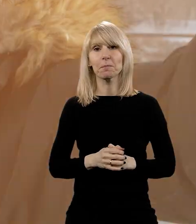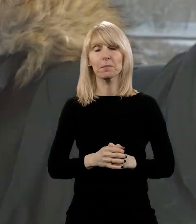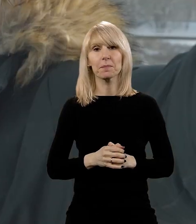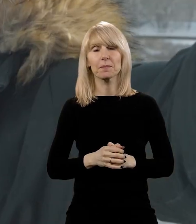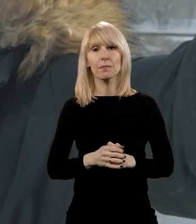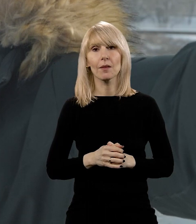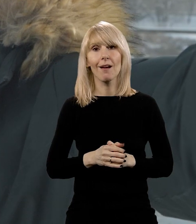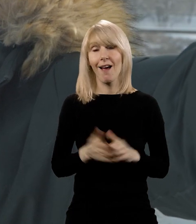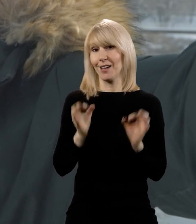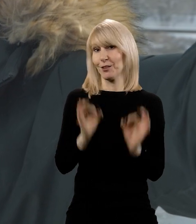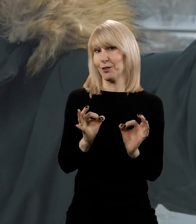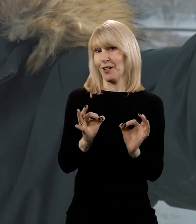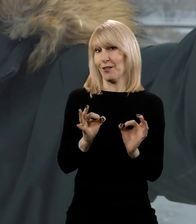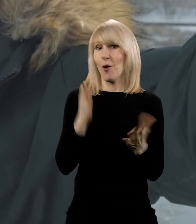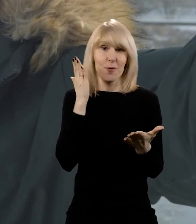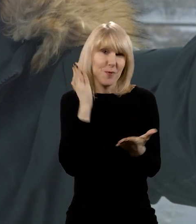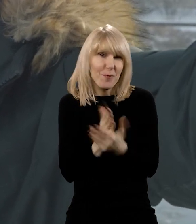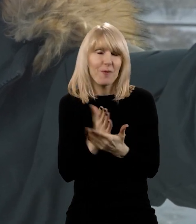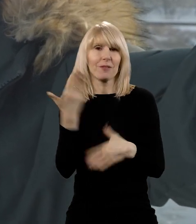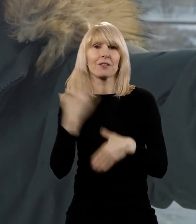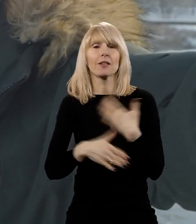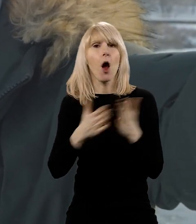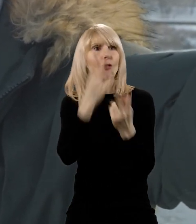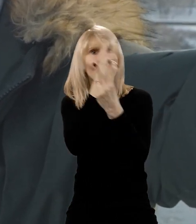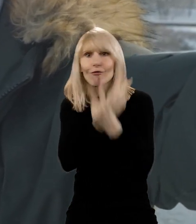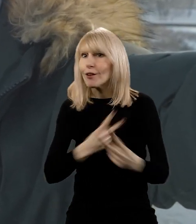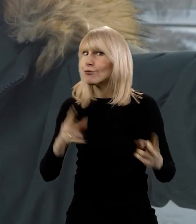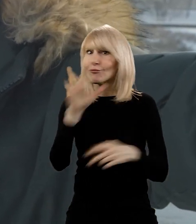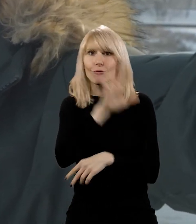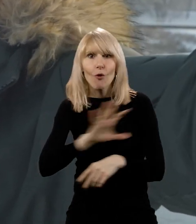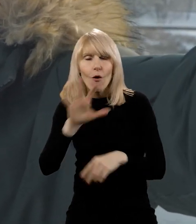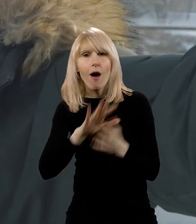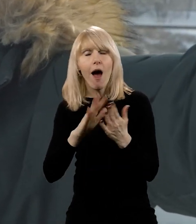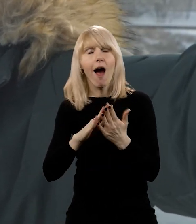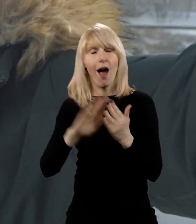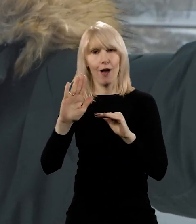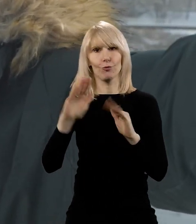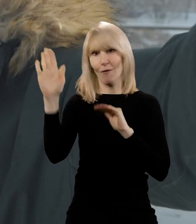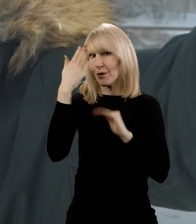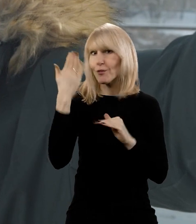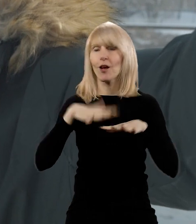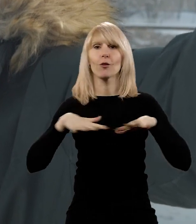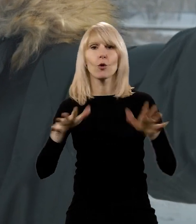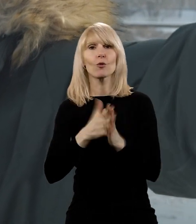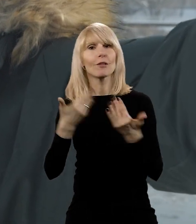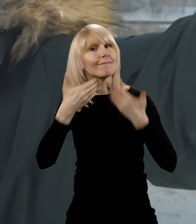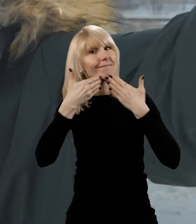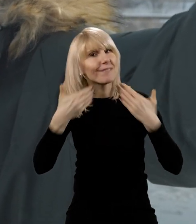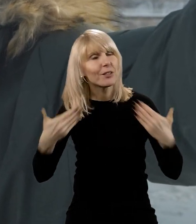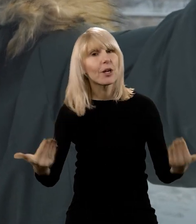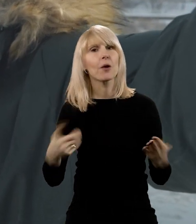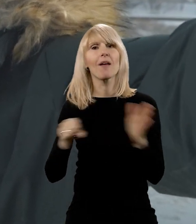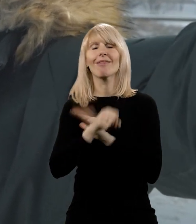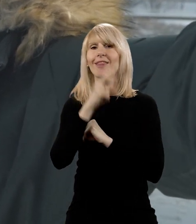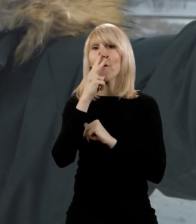Na dziś to tyle. Sporo miejsc zwiedziliśmy. Mamy nadzieję, że się dużo od nas dowiedzieliście. Żegnamy już powiat sieradzki i